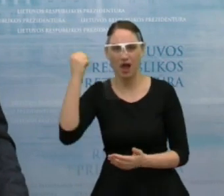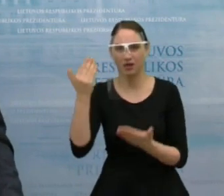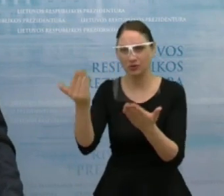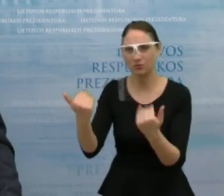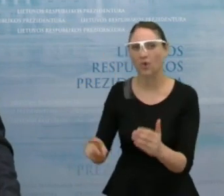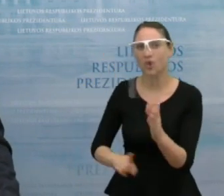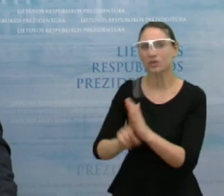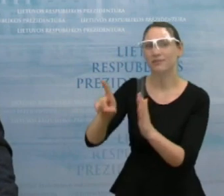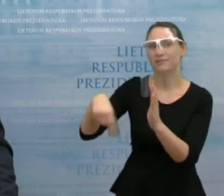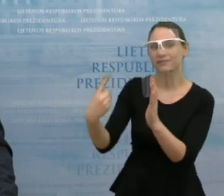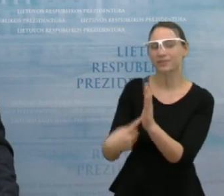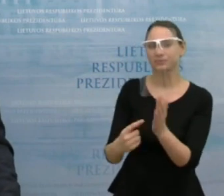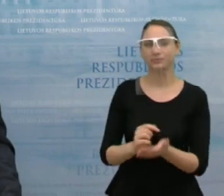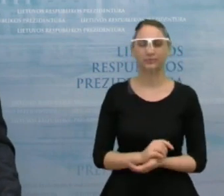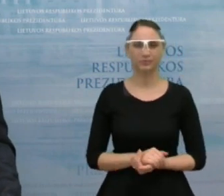klausimų.